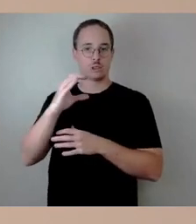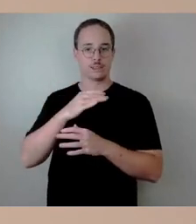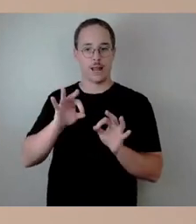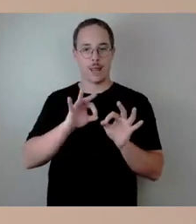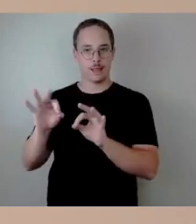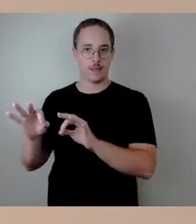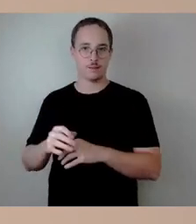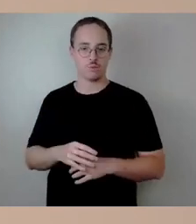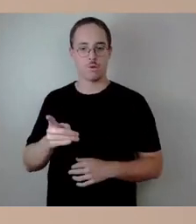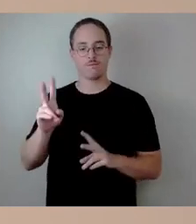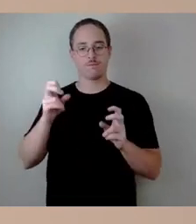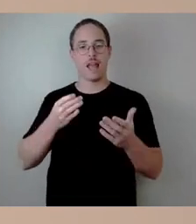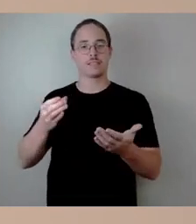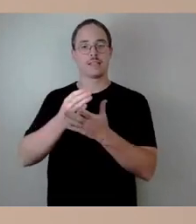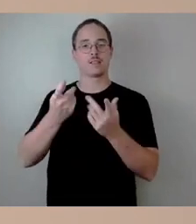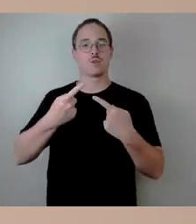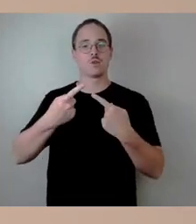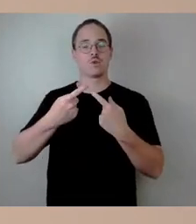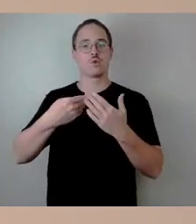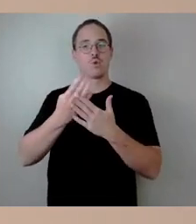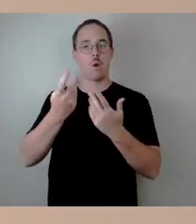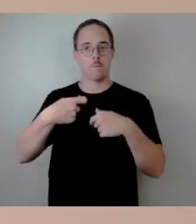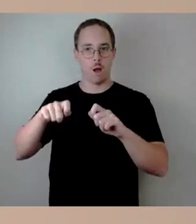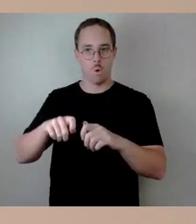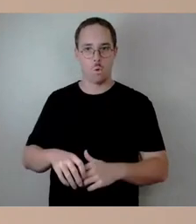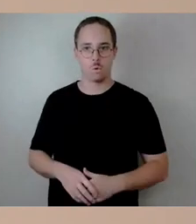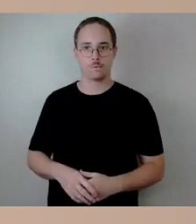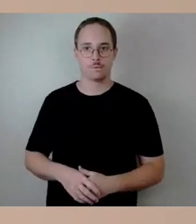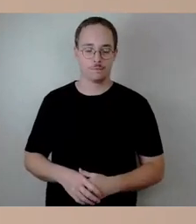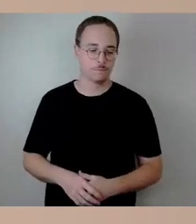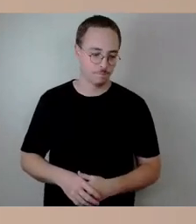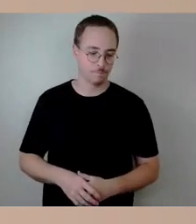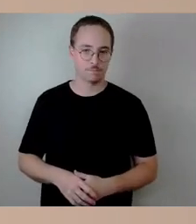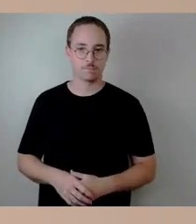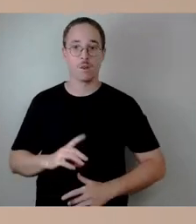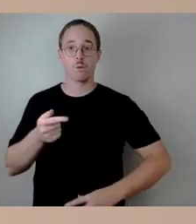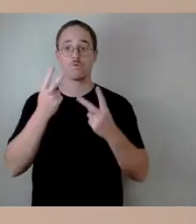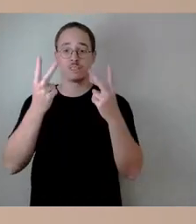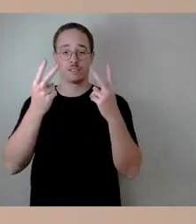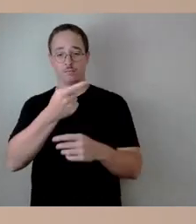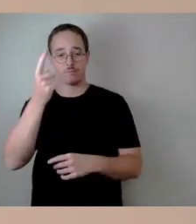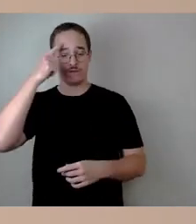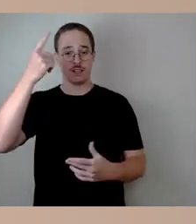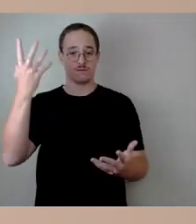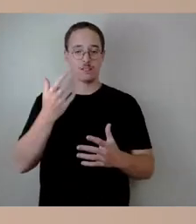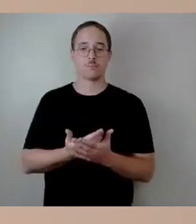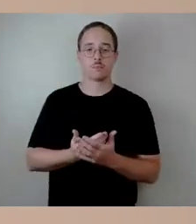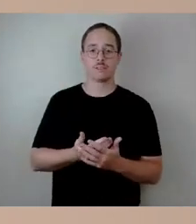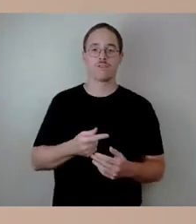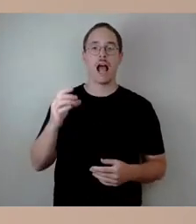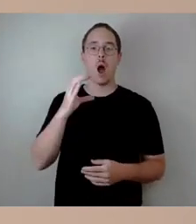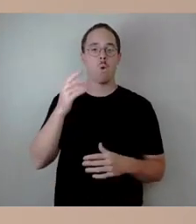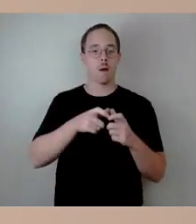Wichtig ist noch mal zu wissen, es gibt keine zweite baugleiche Carola Brücke.